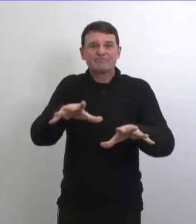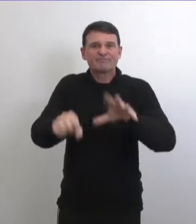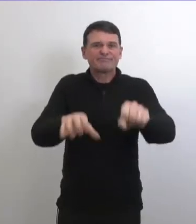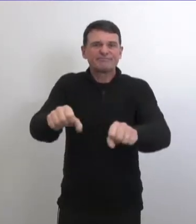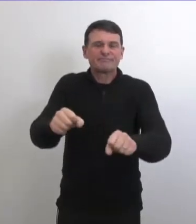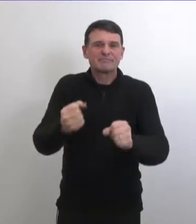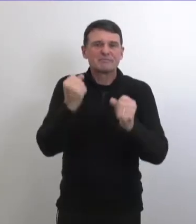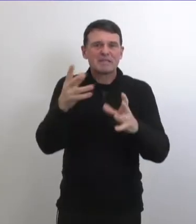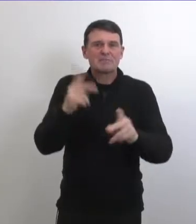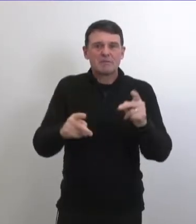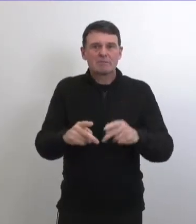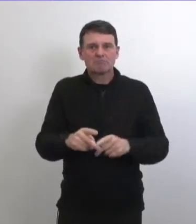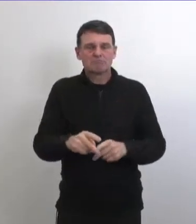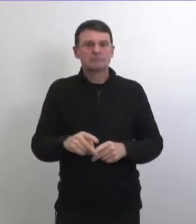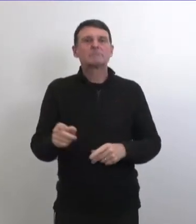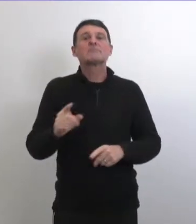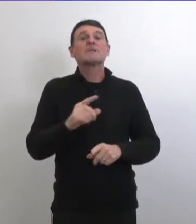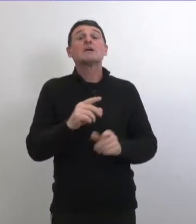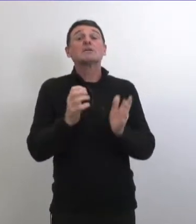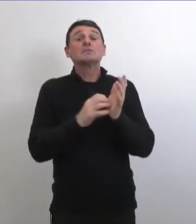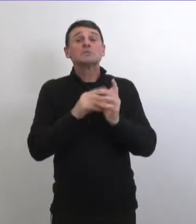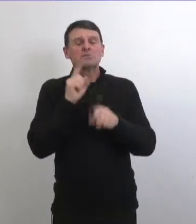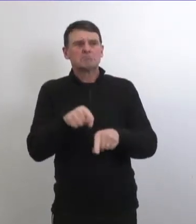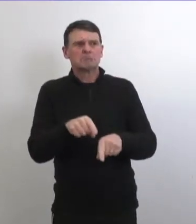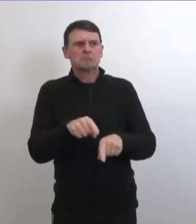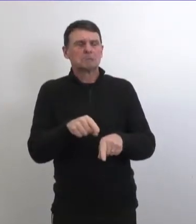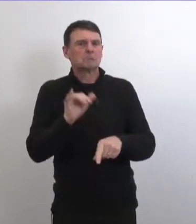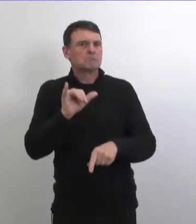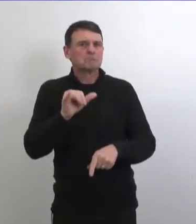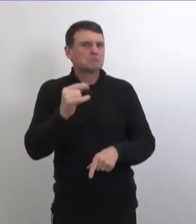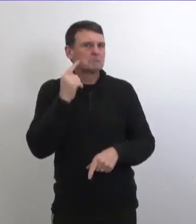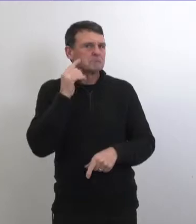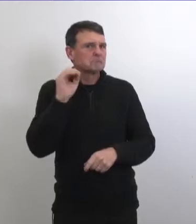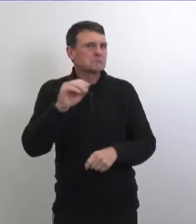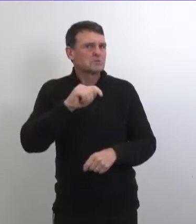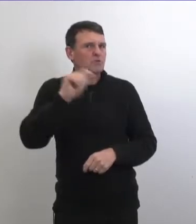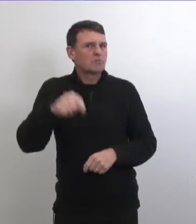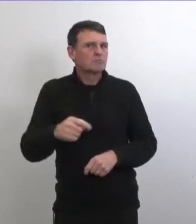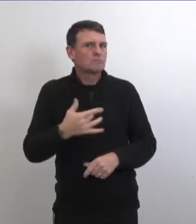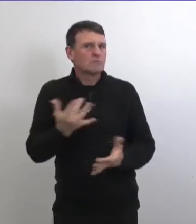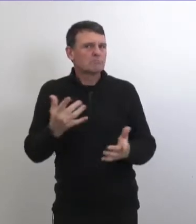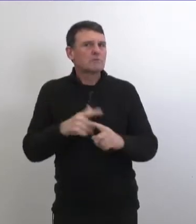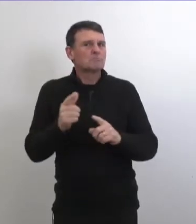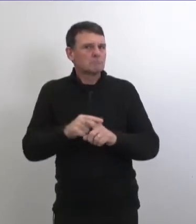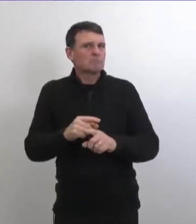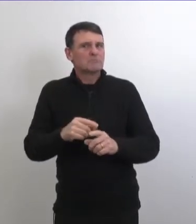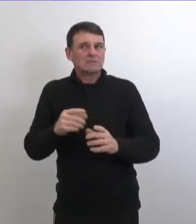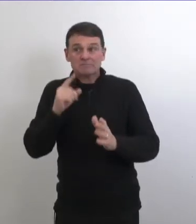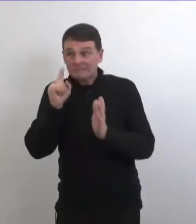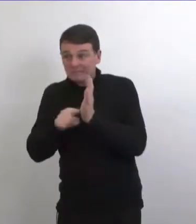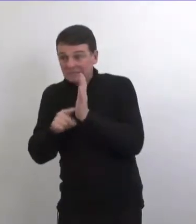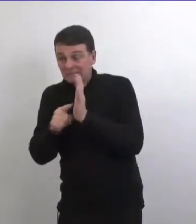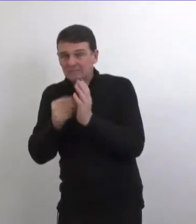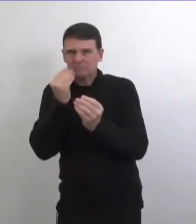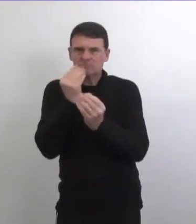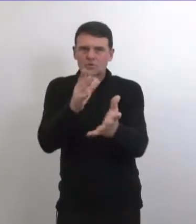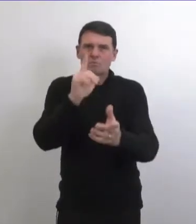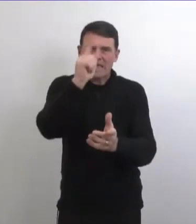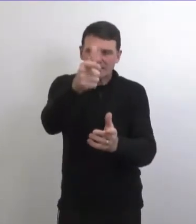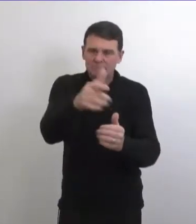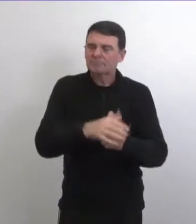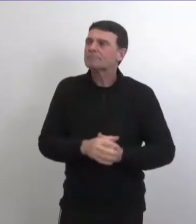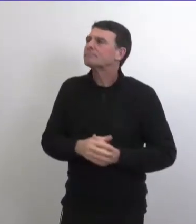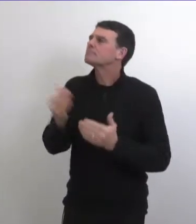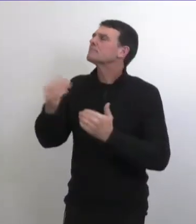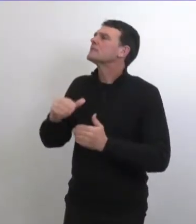pourriez vous nous dire quelque chose sur cette situation honnêtement je n'ai pas reçu de renseignements sur la situation de thompson c'est quelque chose il